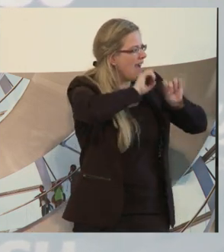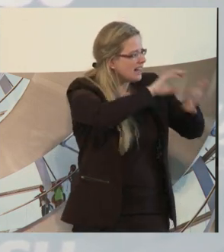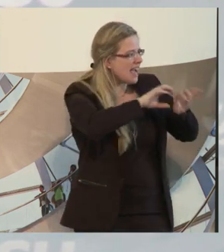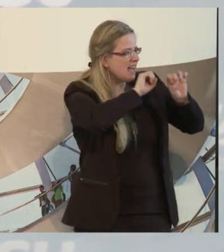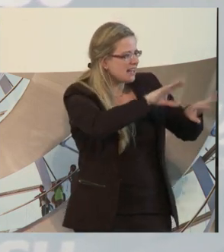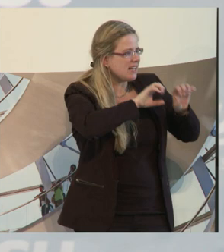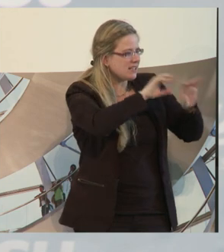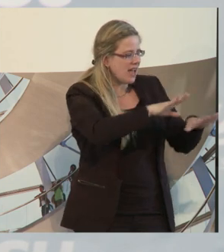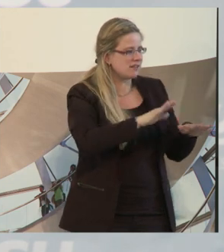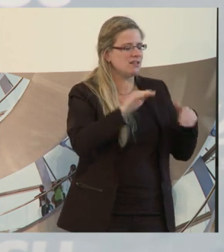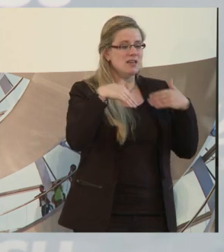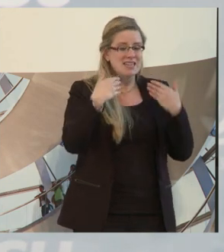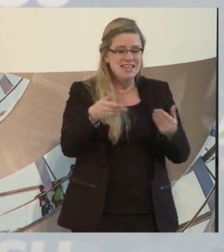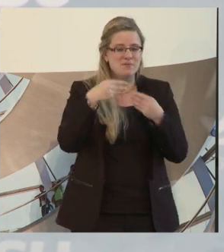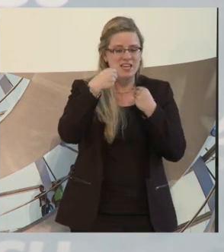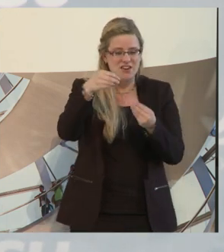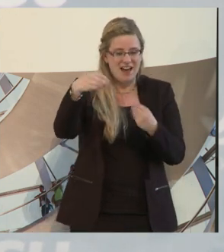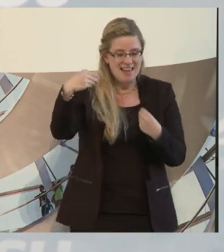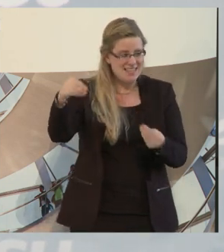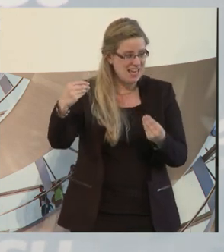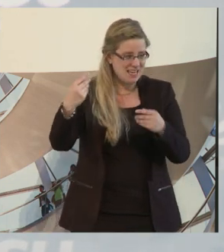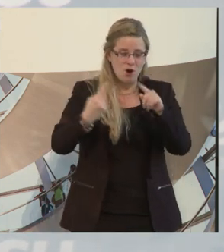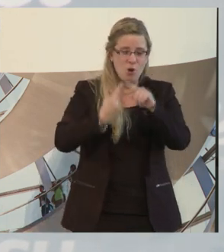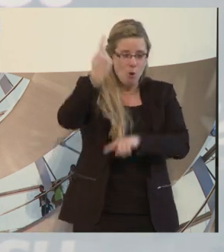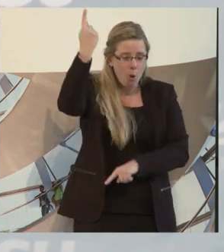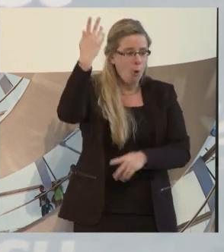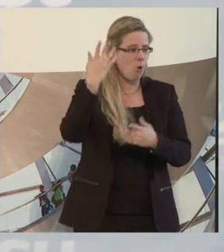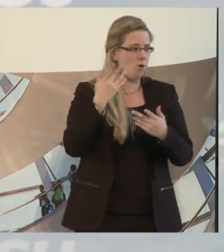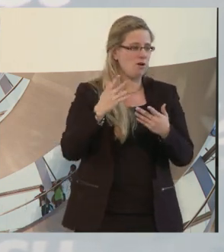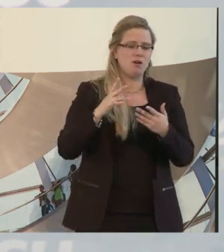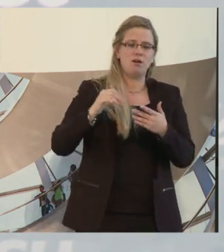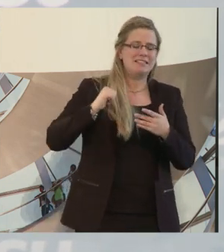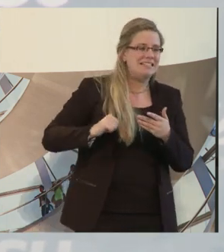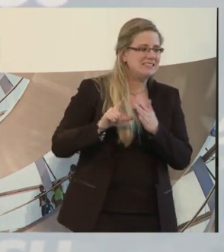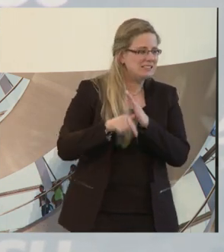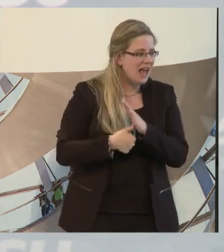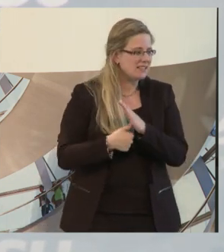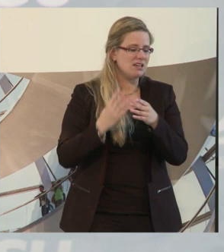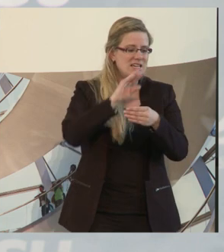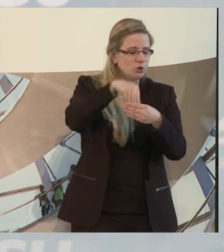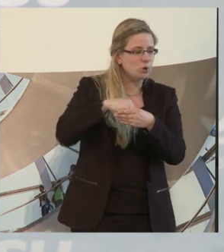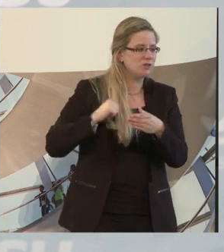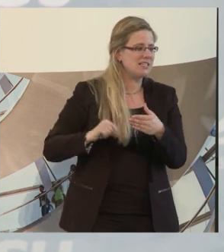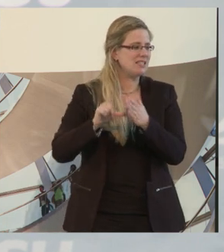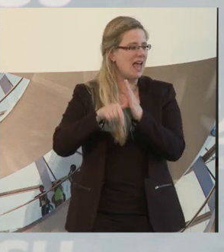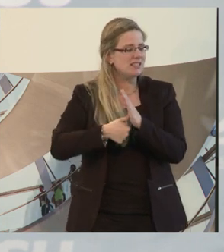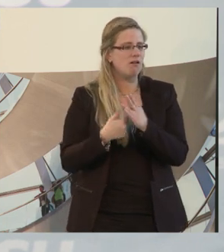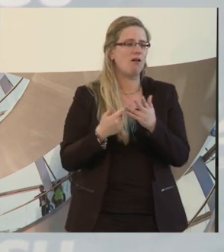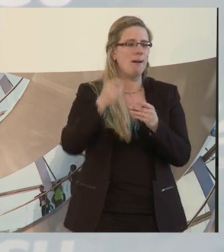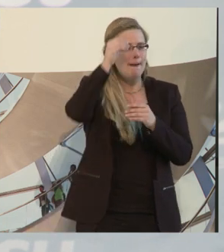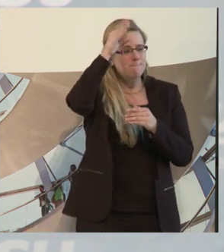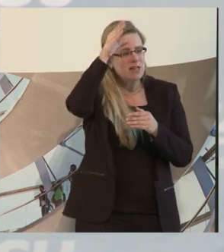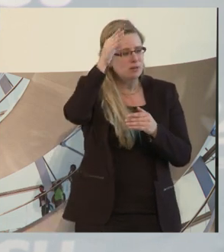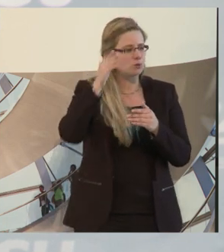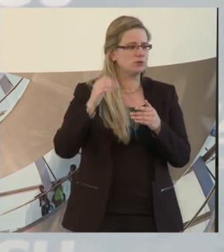Qualitätsstandard der begleitenden Werkstätten, Inklusionsdienstleister, Bildungsträger oder wer immer es